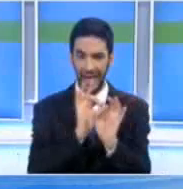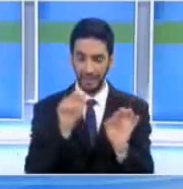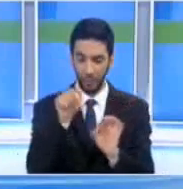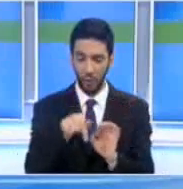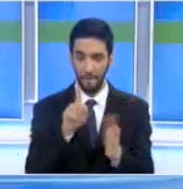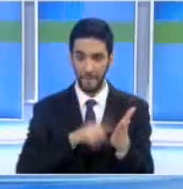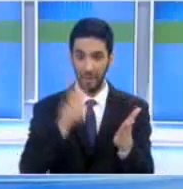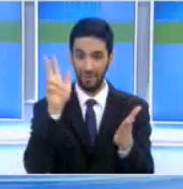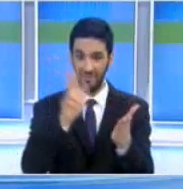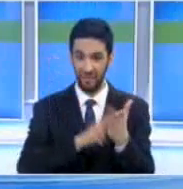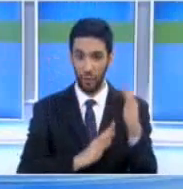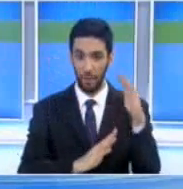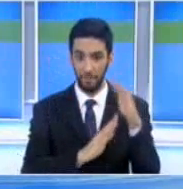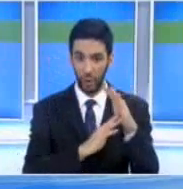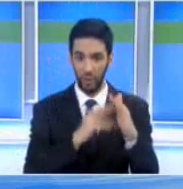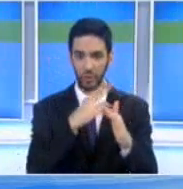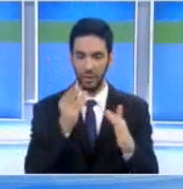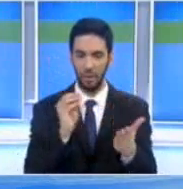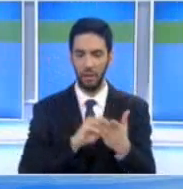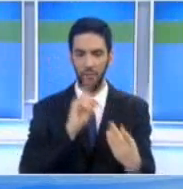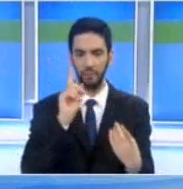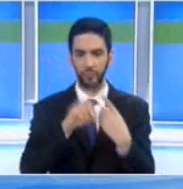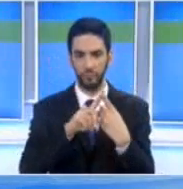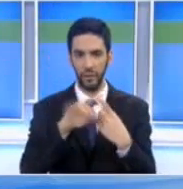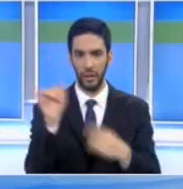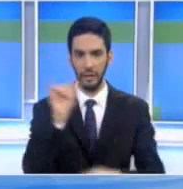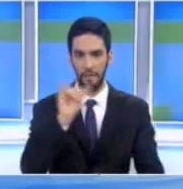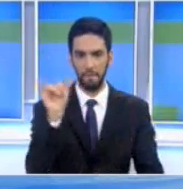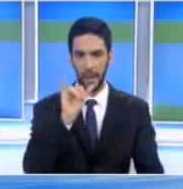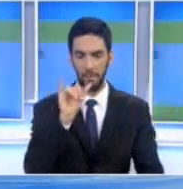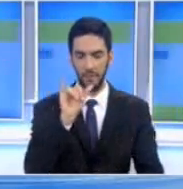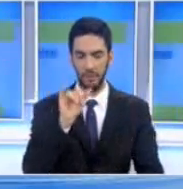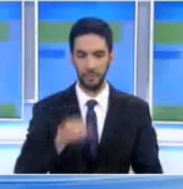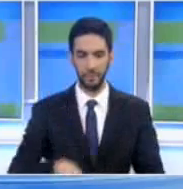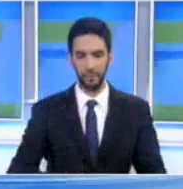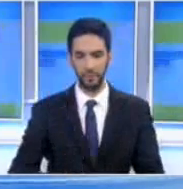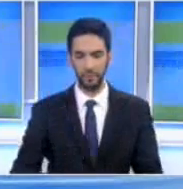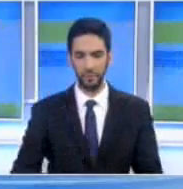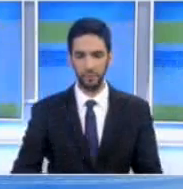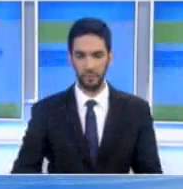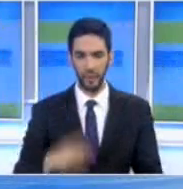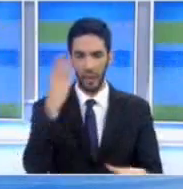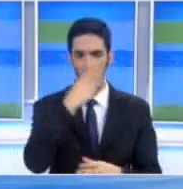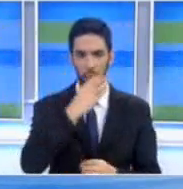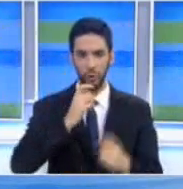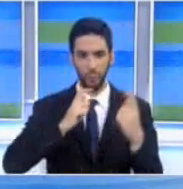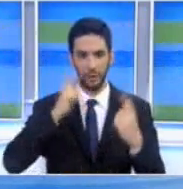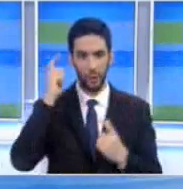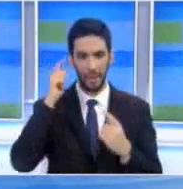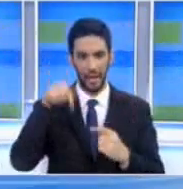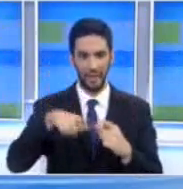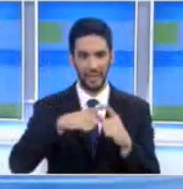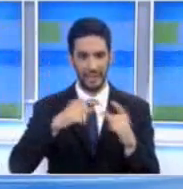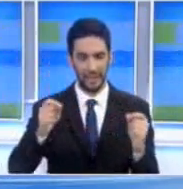πόλευα σήμερα συνάντηση με την Ειδική Σύμβουλο με την Ειδική Αντιπρόσωπο του Γενικού Γραμματεία των ΕΕ στην Κύπρο την κυρία Σπέχαρ η οποία θα τον ενημερώσει